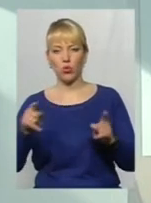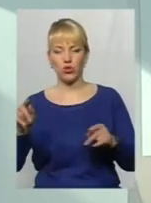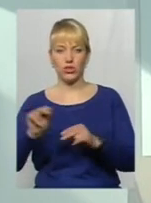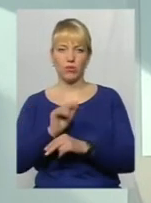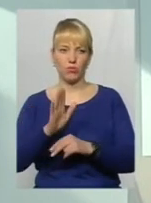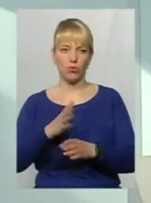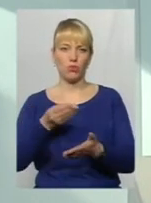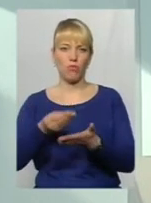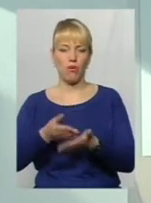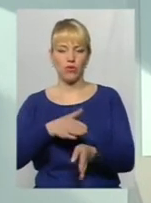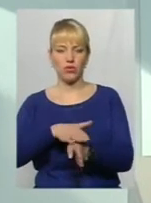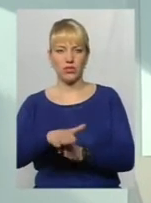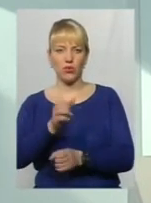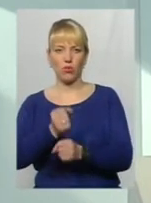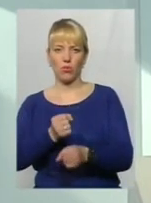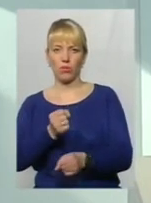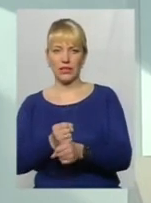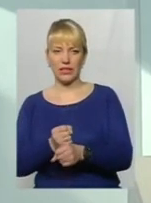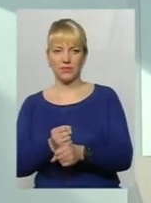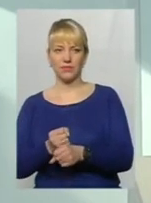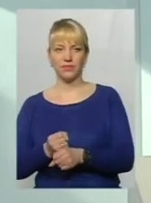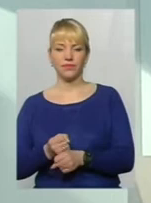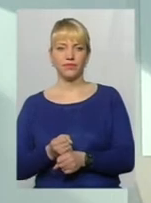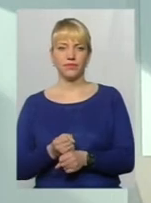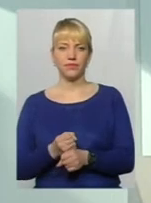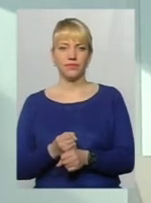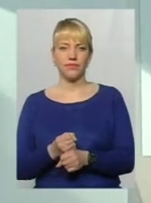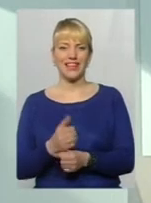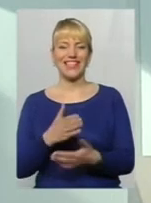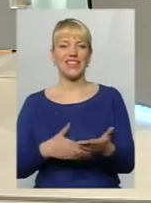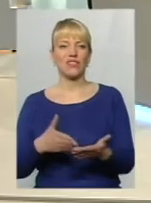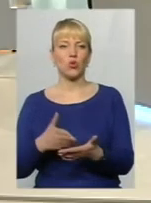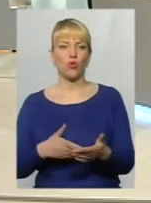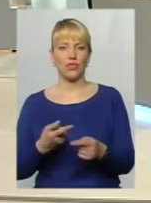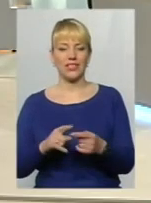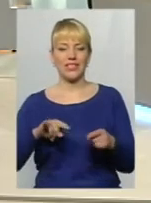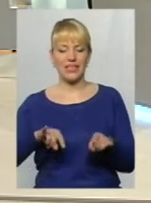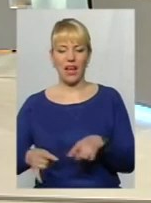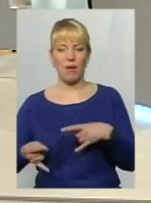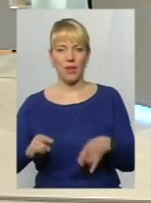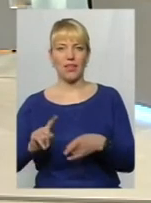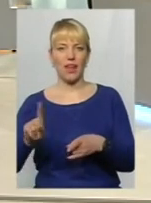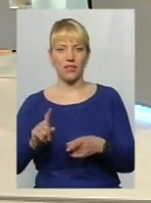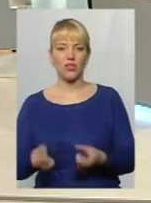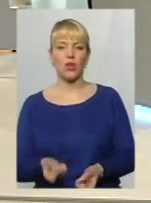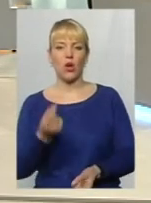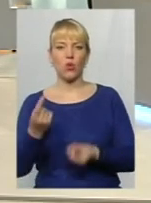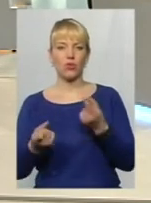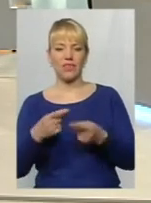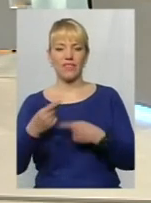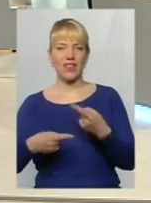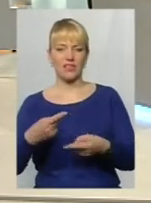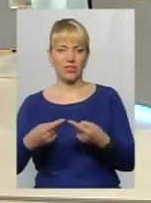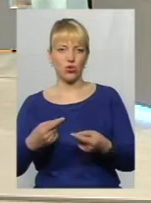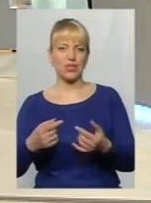будемо повноцінно робити, ліквідовувати ті ями, які утворилися внаслідок зими.